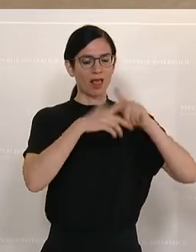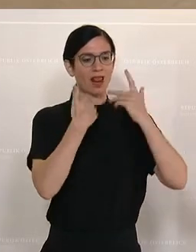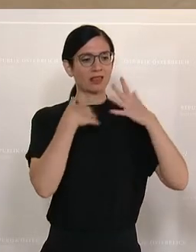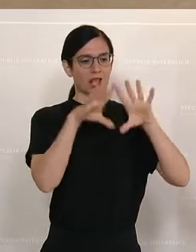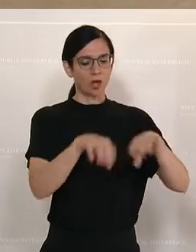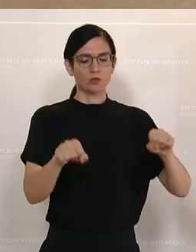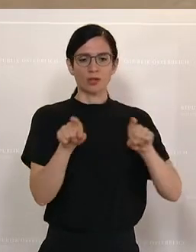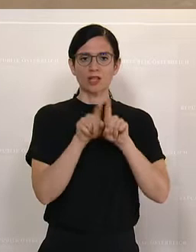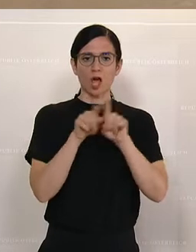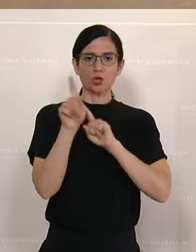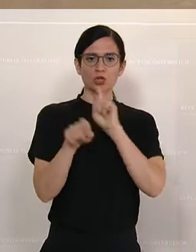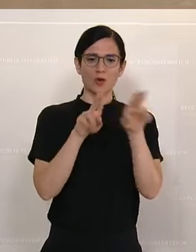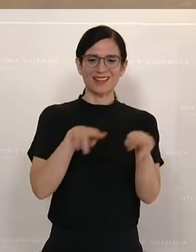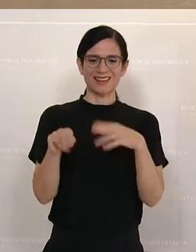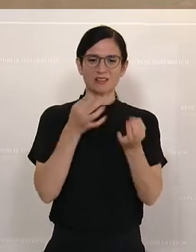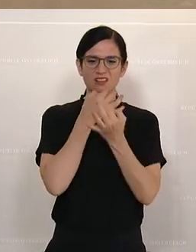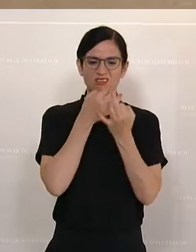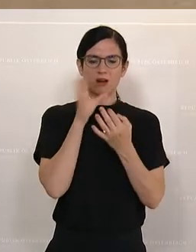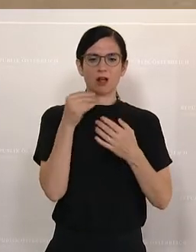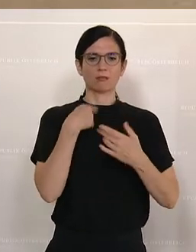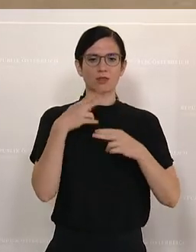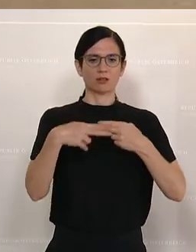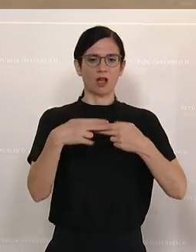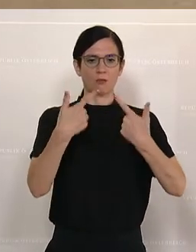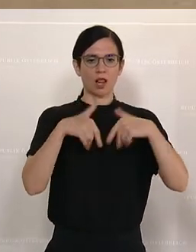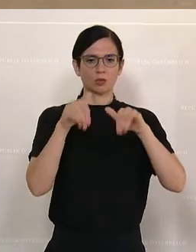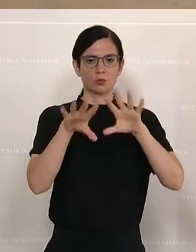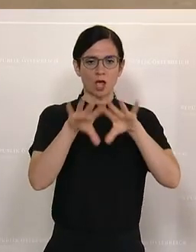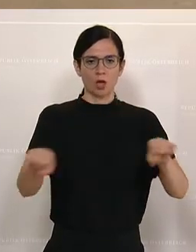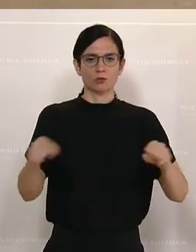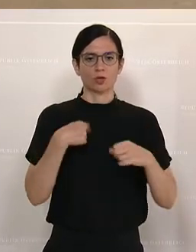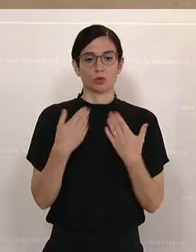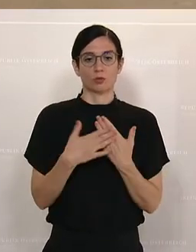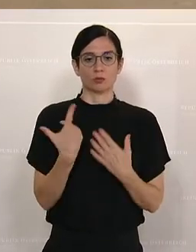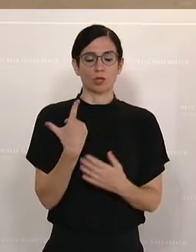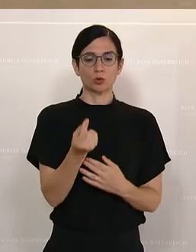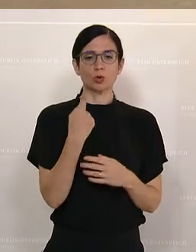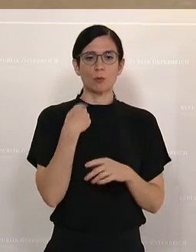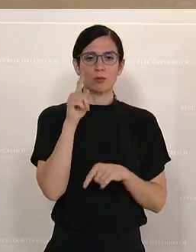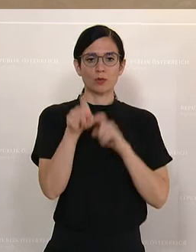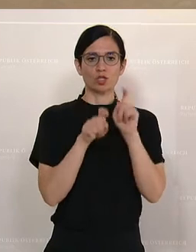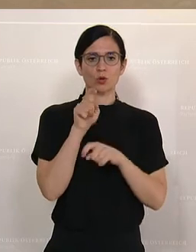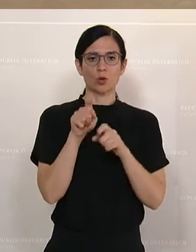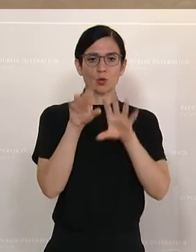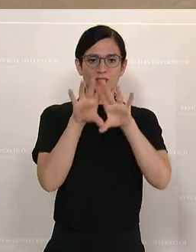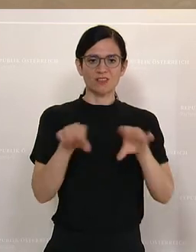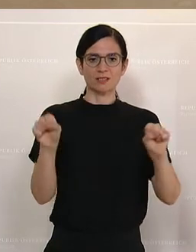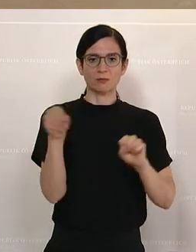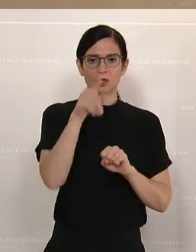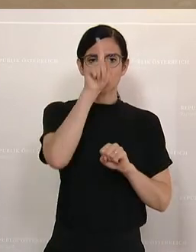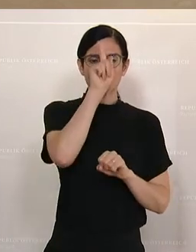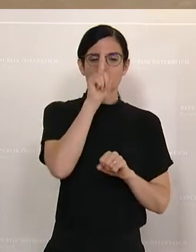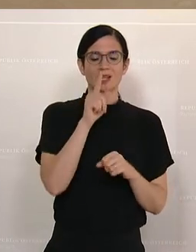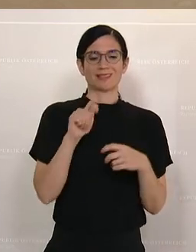steuerrechtliche Fragen zu klären mit den Nachbarländern. Beispielsweise im Doppelbesteuerungsabkommen mit Deutschland gibt es eine 45